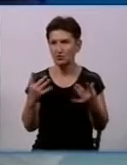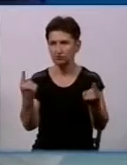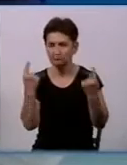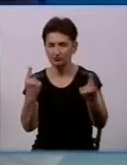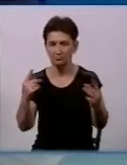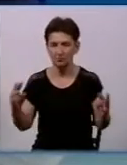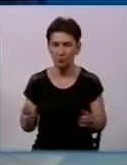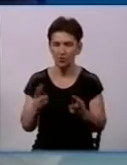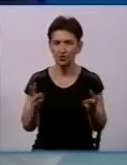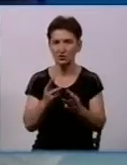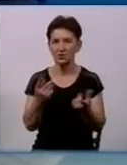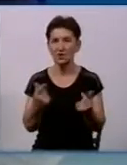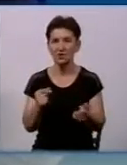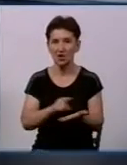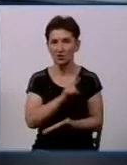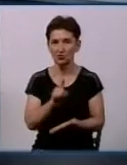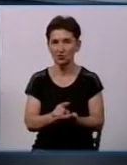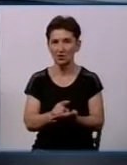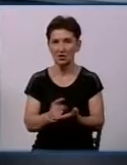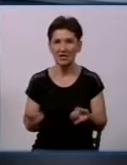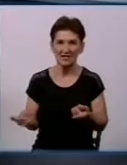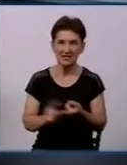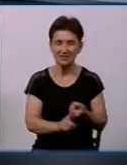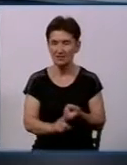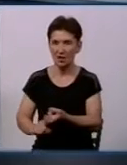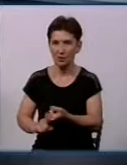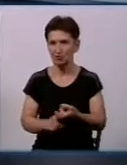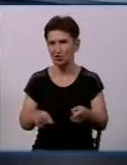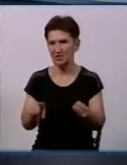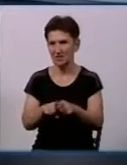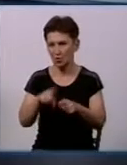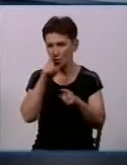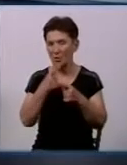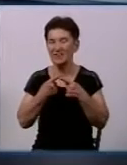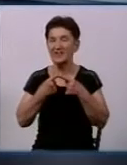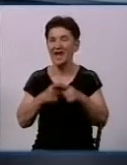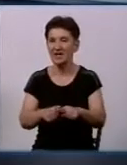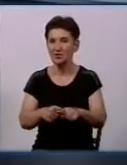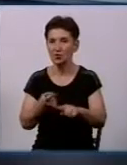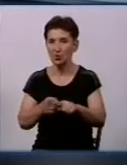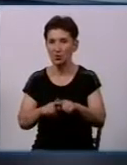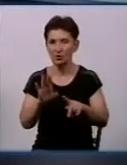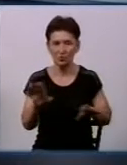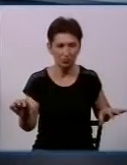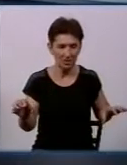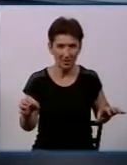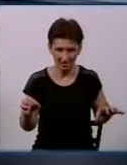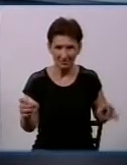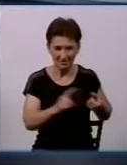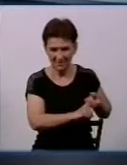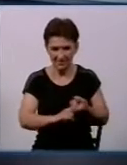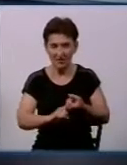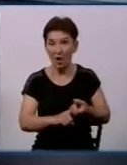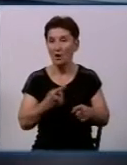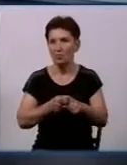пожежі, де потрібно додатково залучити пожежну техніку, яка буде встановлена на пожежний гідрант. Тому ми цим більше опікуємось